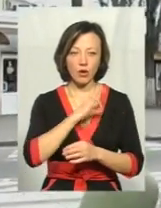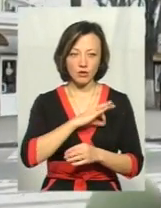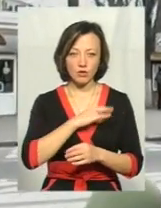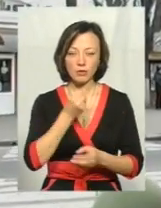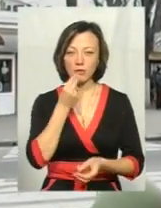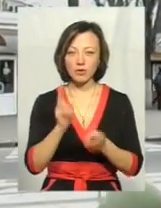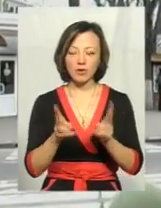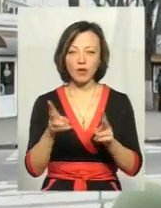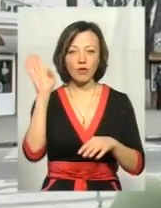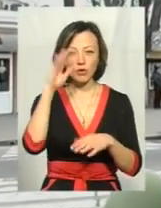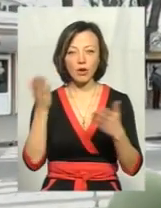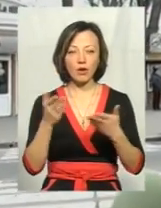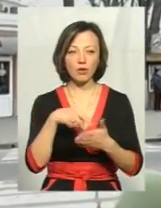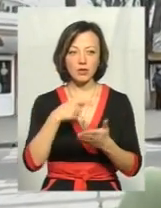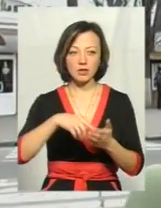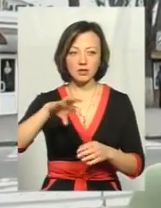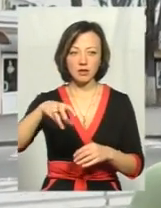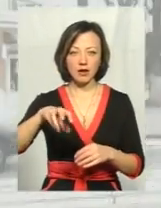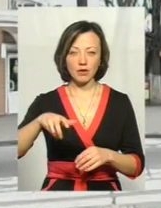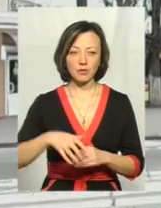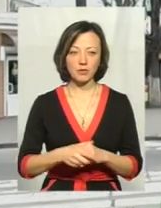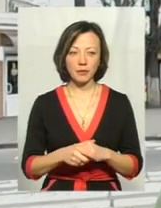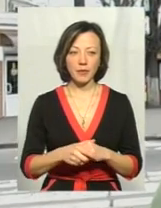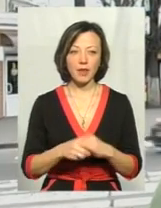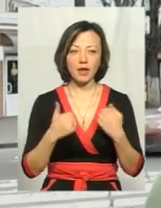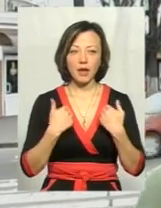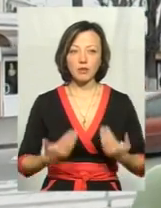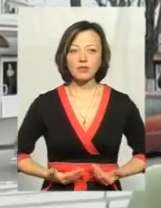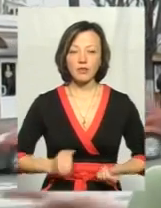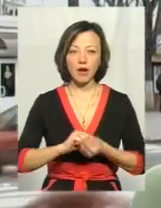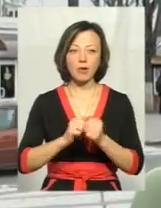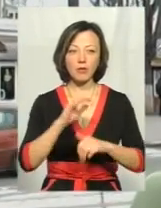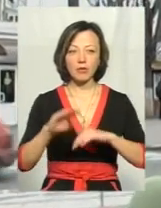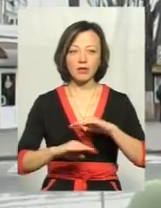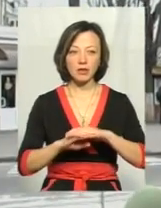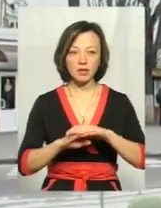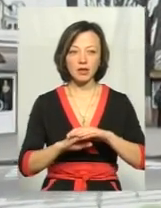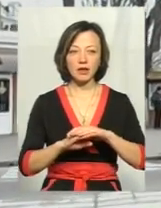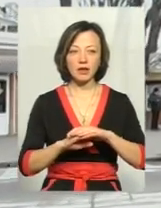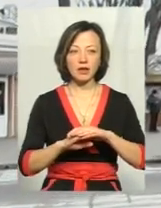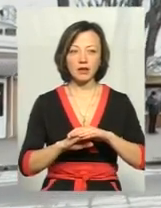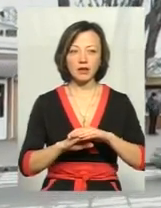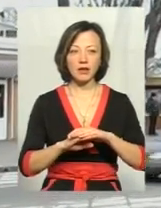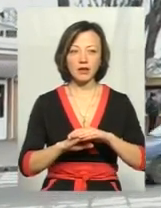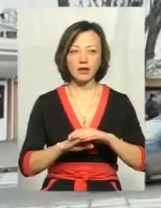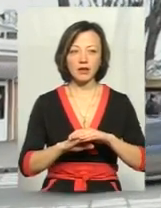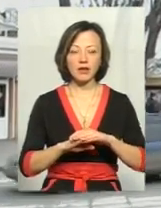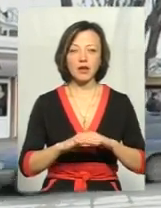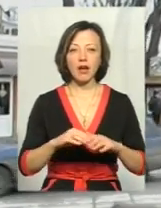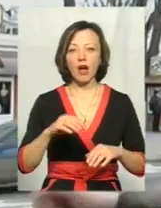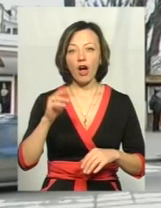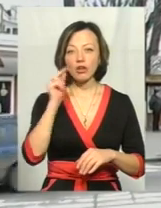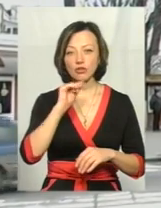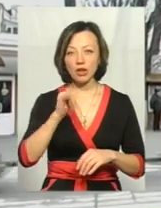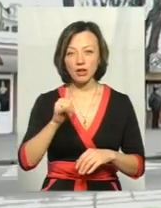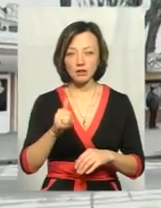приготування їжі якою водою? З крану. Я проживаю в Кам'янці-Подірівському, тут два дня на теж, то мені вистачає. А в чайник-то вже